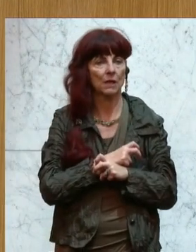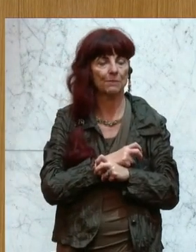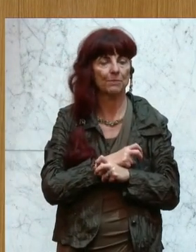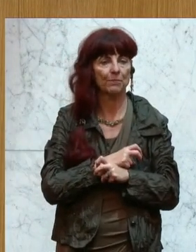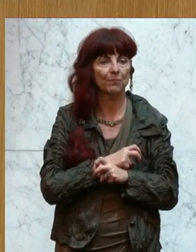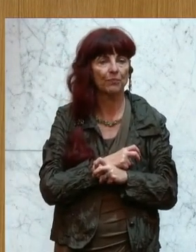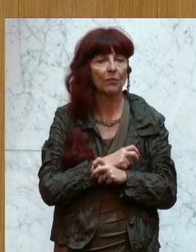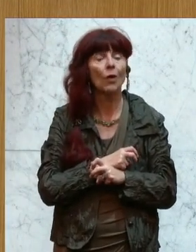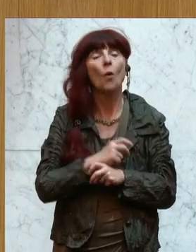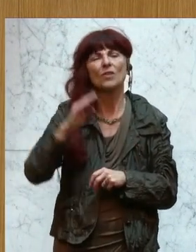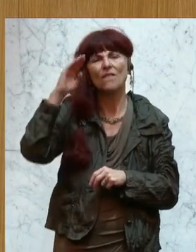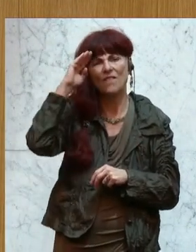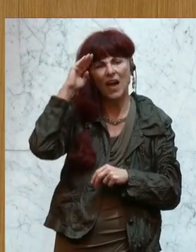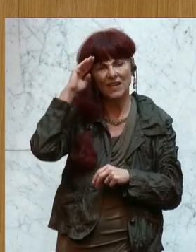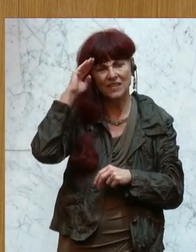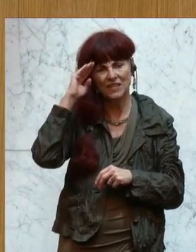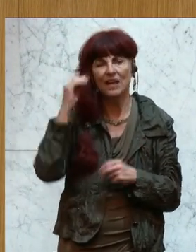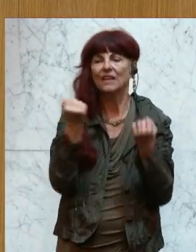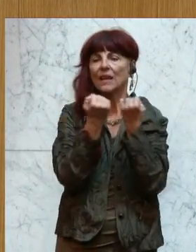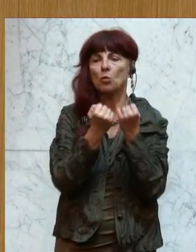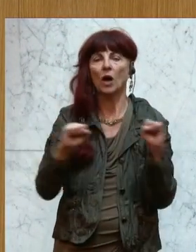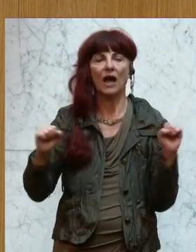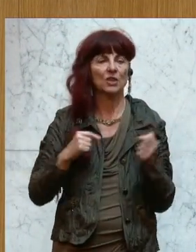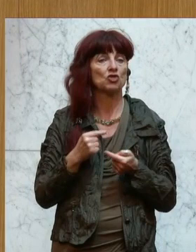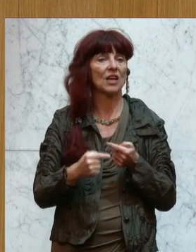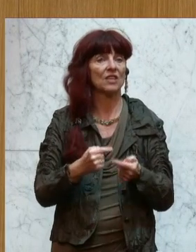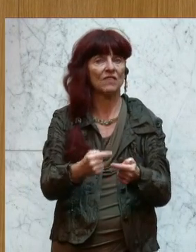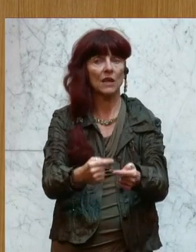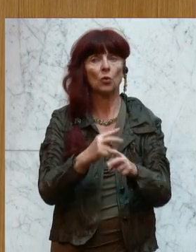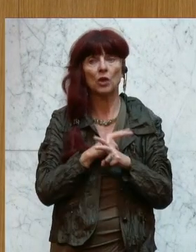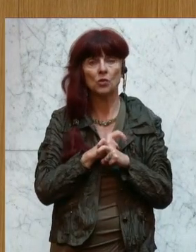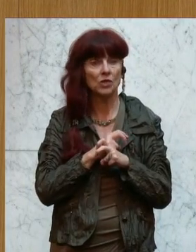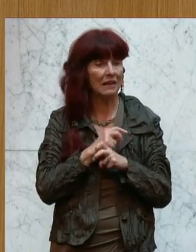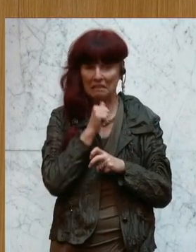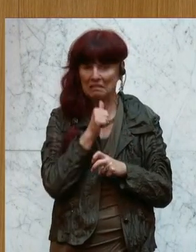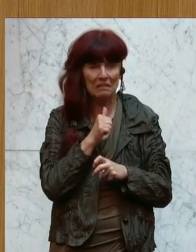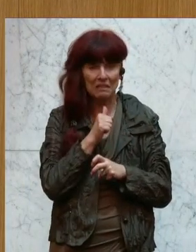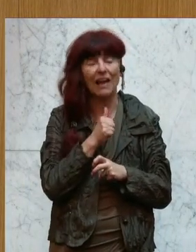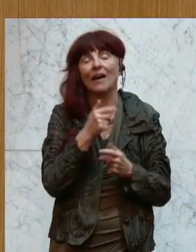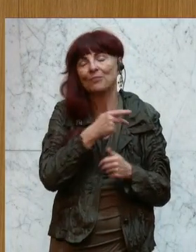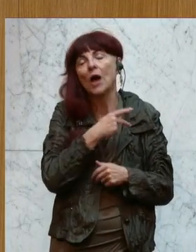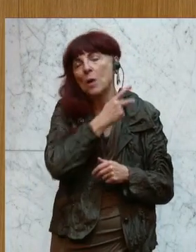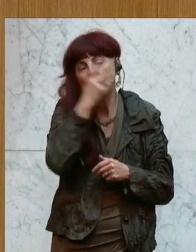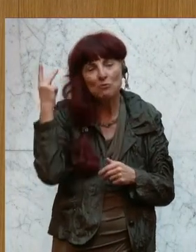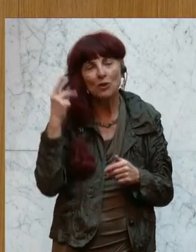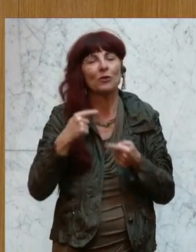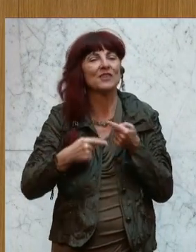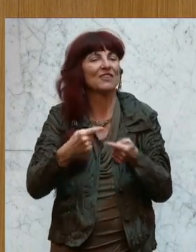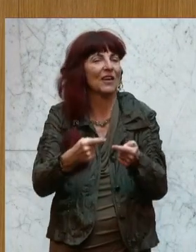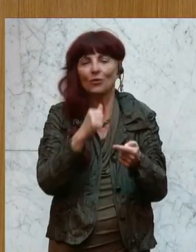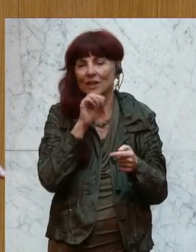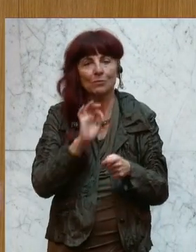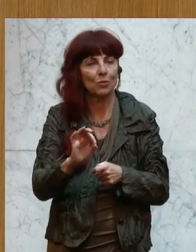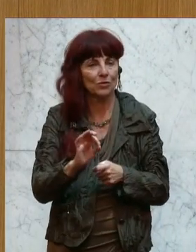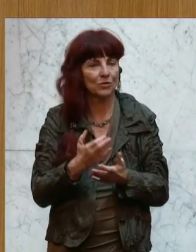Und wir wissen, unsere demografische Entwicklung in Österreich ist alles andere als günstig. In naher Zukunft werden die